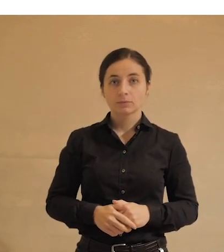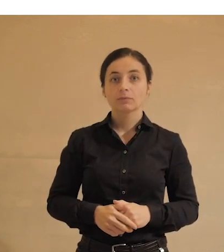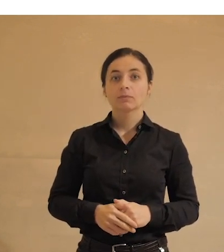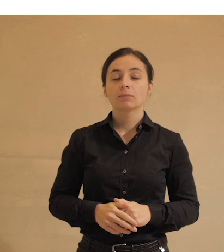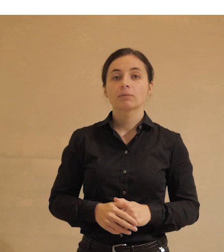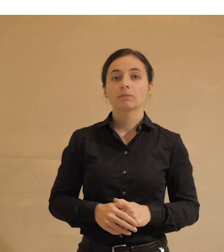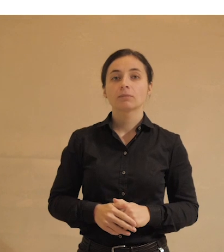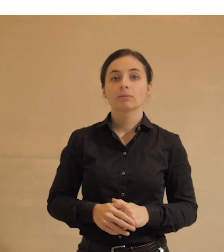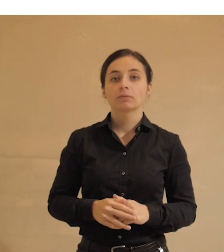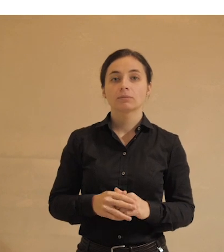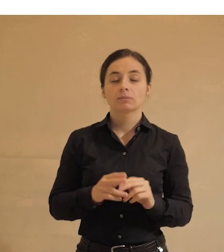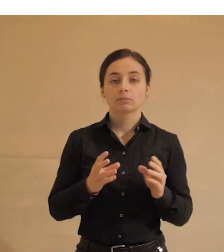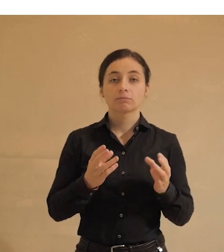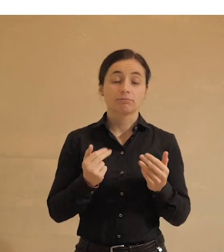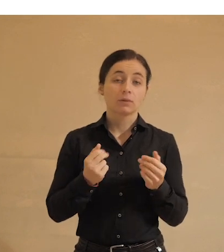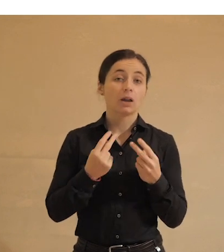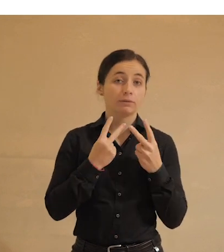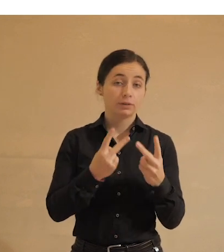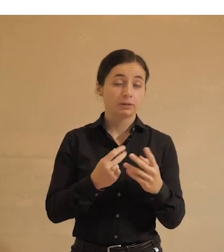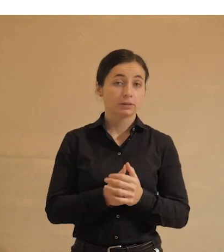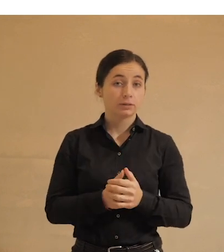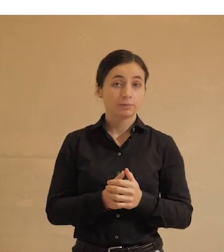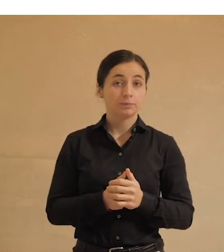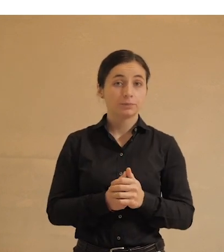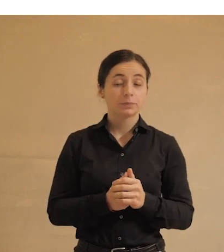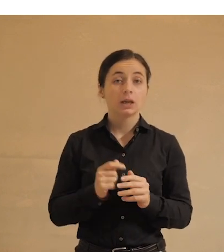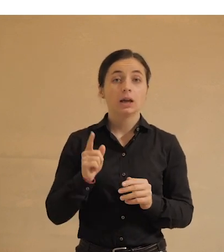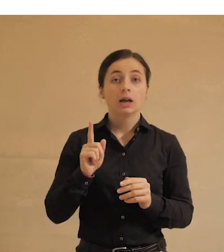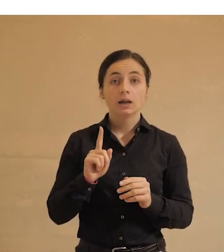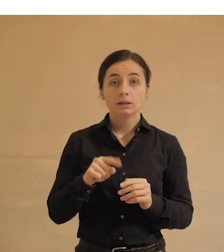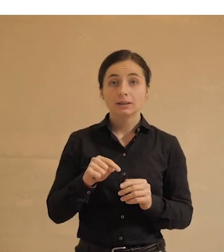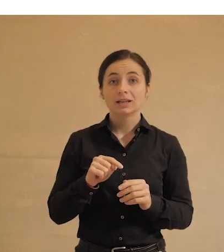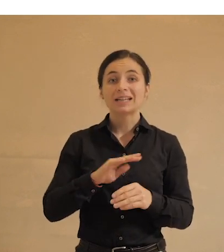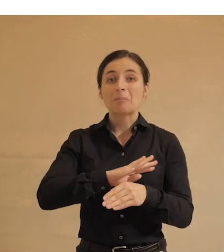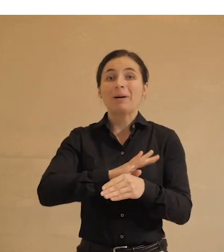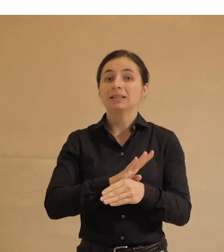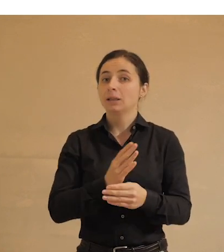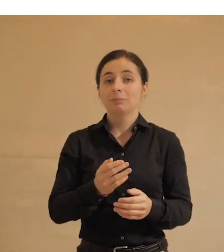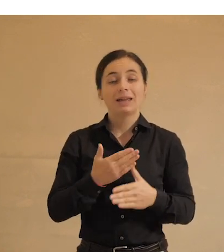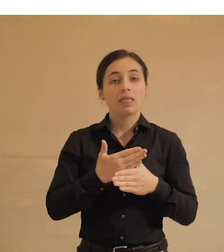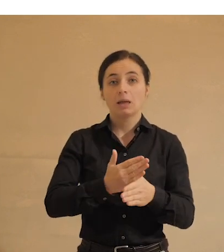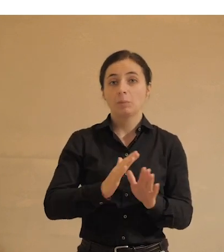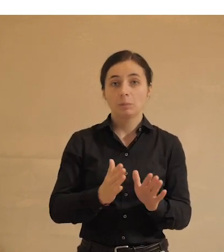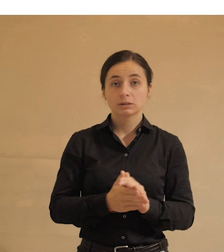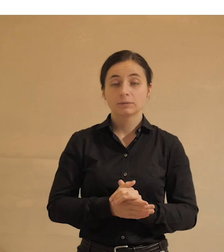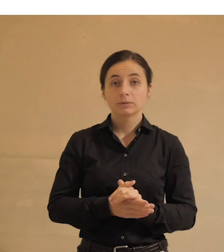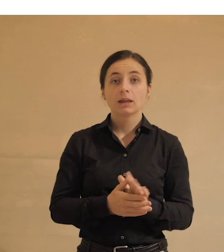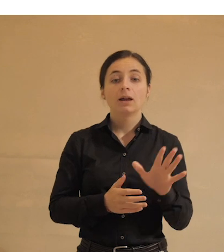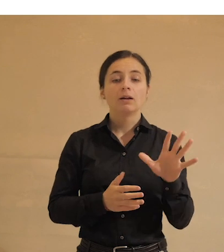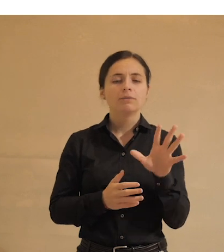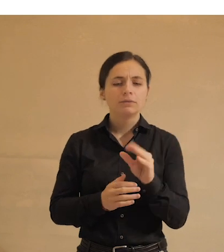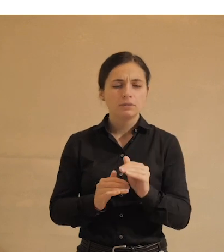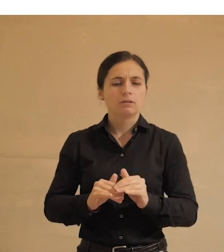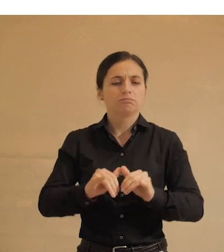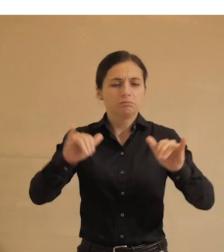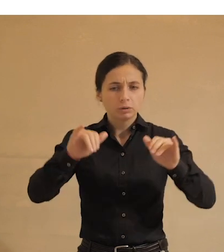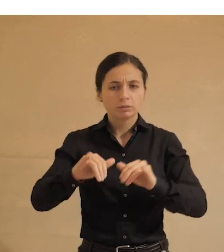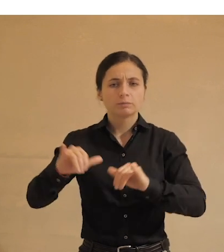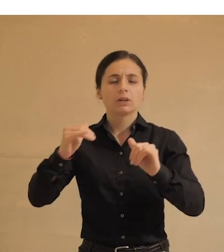Да, вот видите, даже пандемия не помогла. вот как-то так. То есть, видите, все выросли.